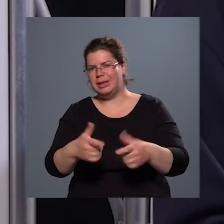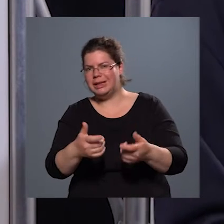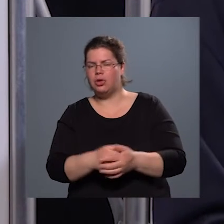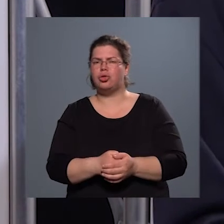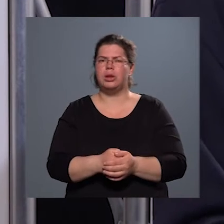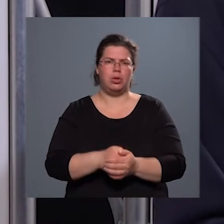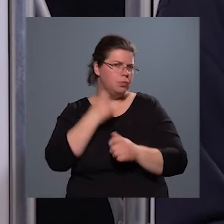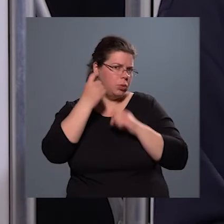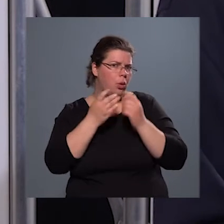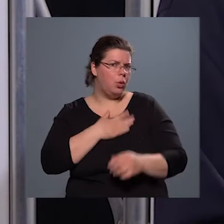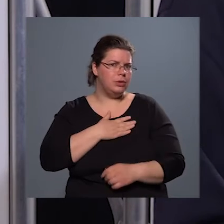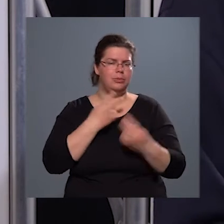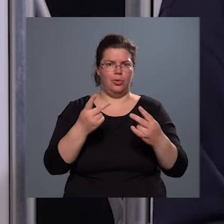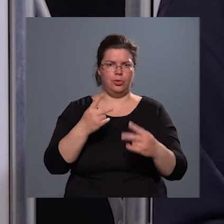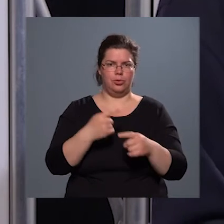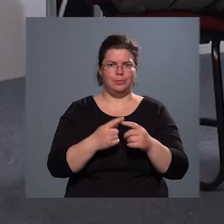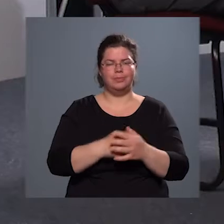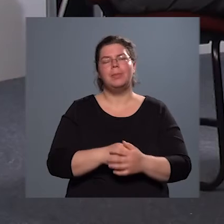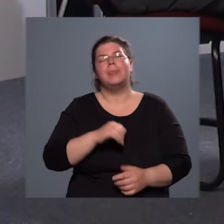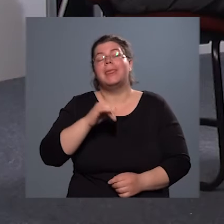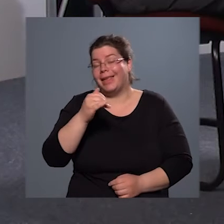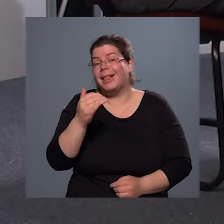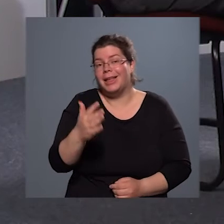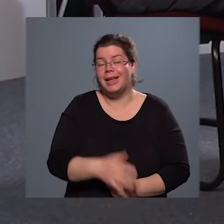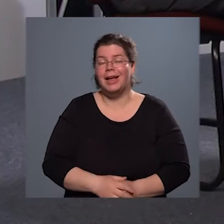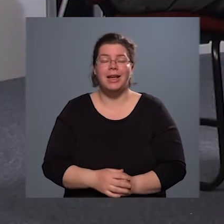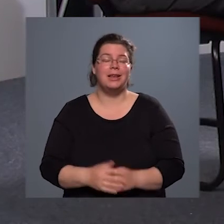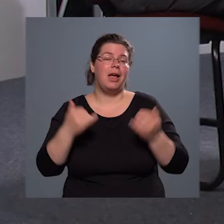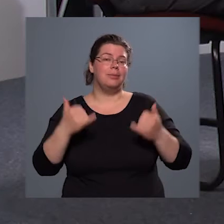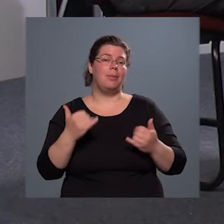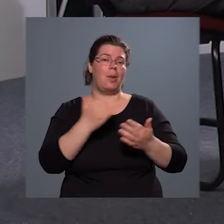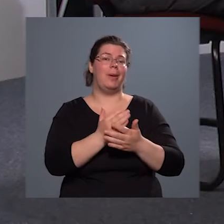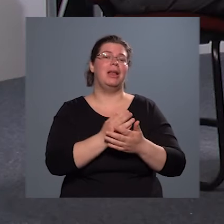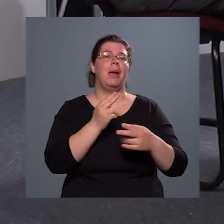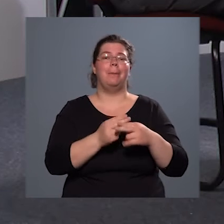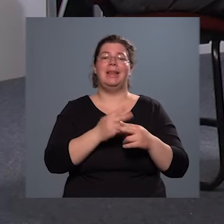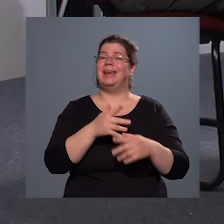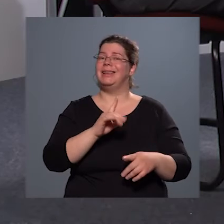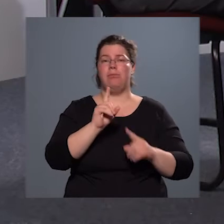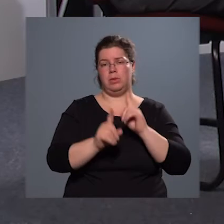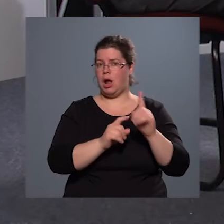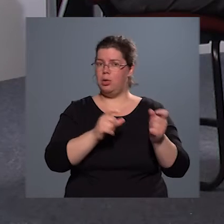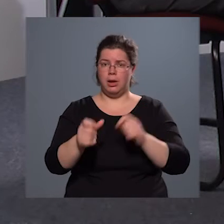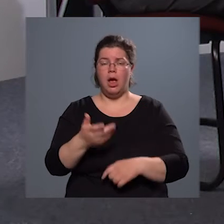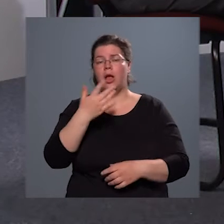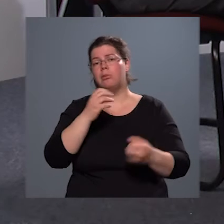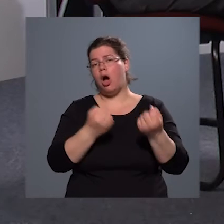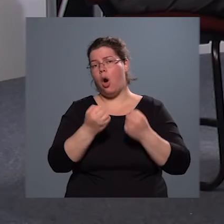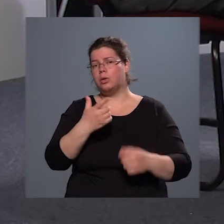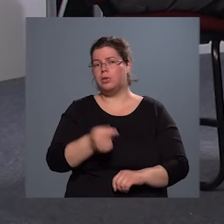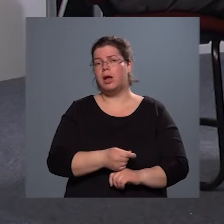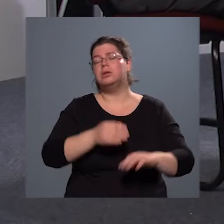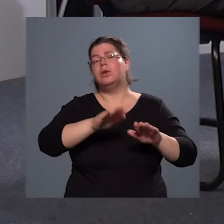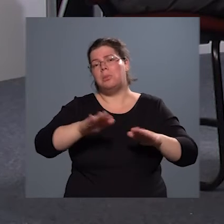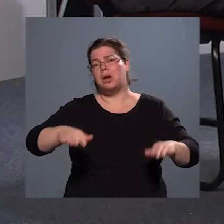ezek gondolom, hogy fontos momentumok. Abszolút, hiszen ma már ugye a betegek nem gyalogérkeznek, hanem autóval, tehát a parkolás